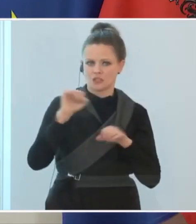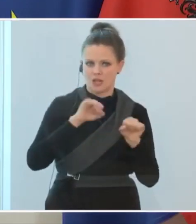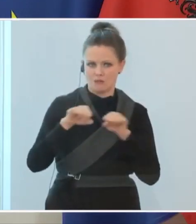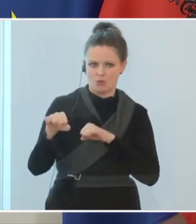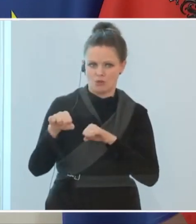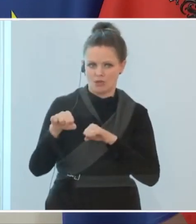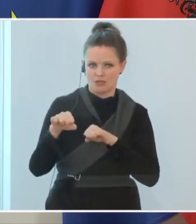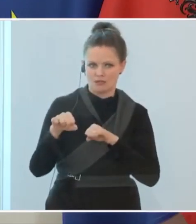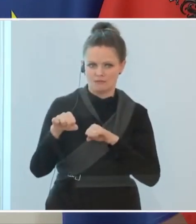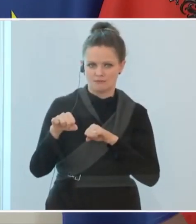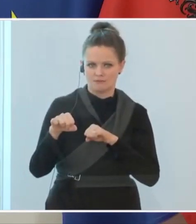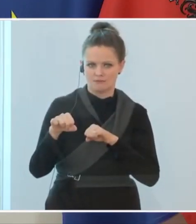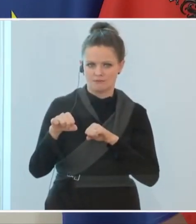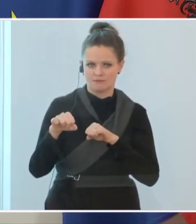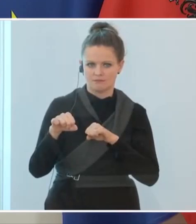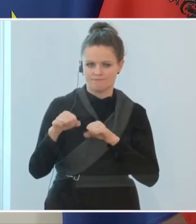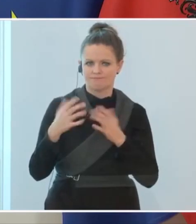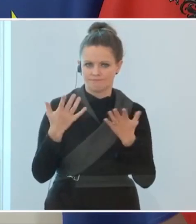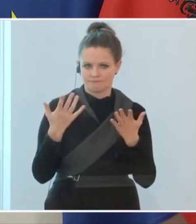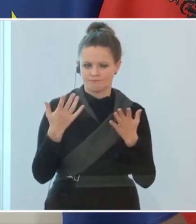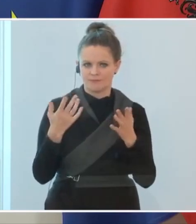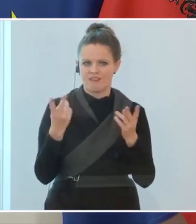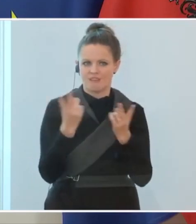als in der vorgeschriebenen Quarantänezeit.